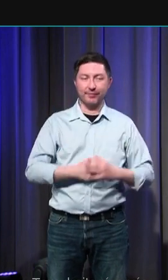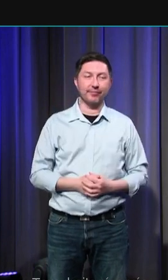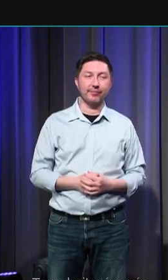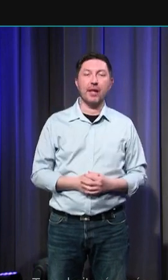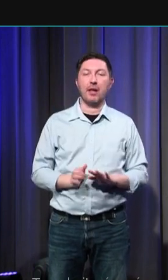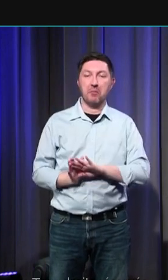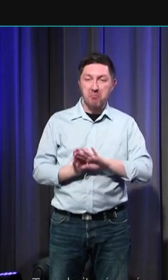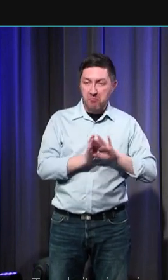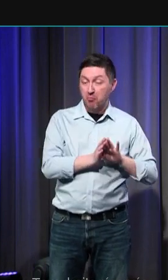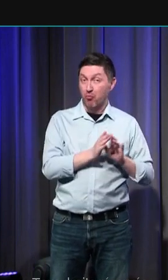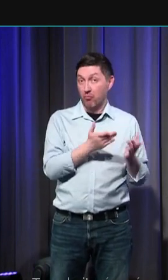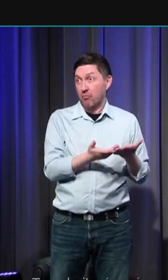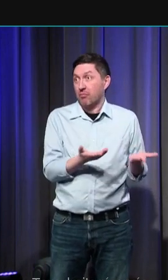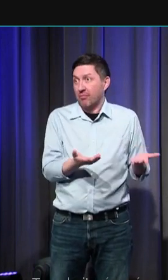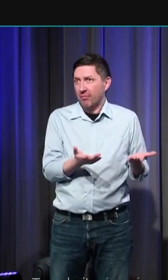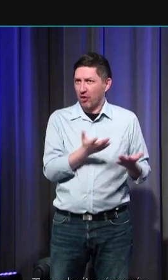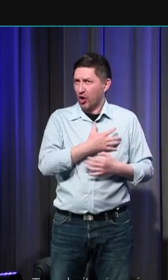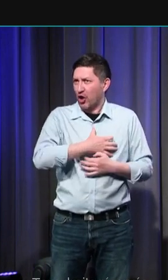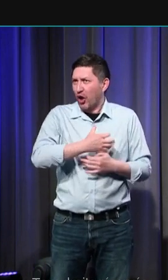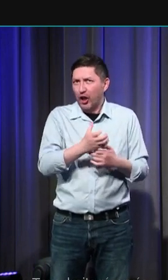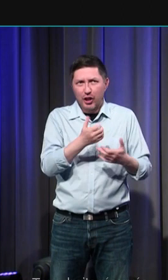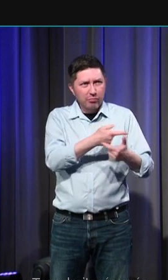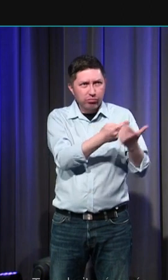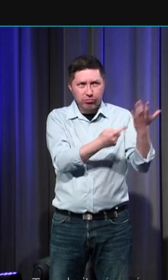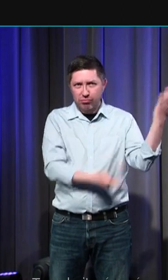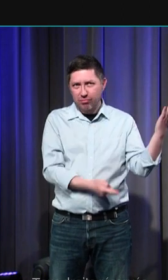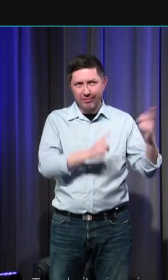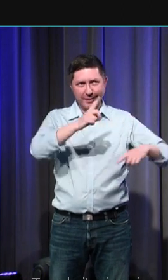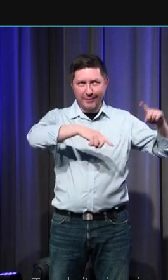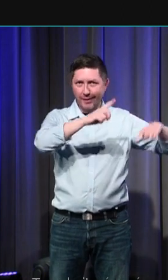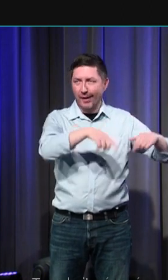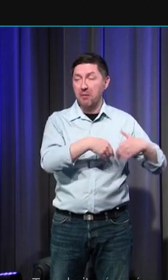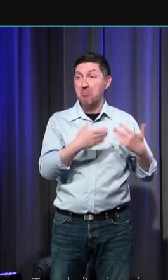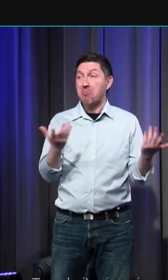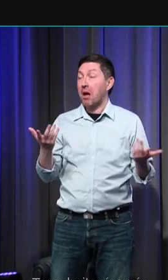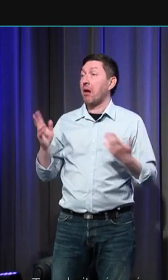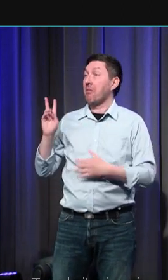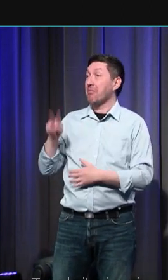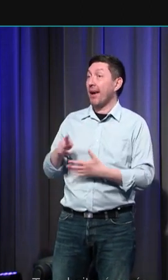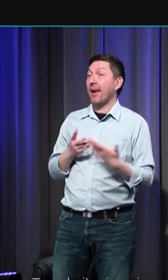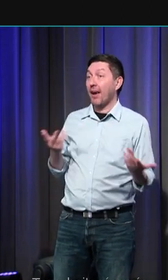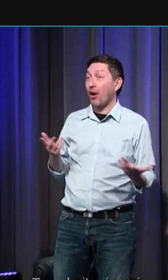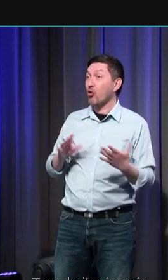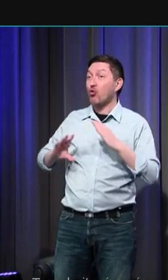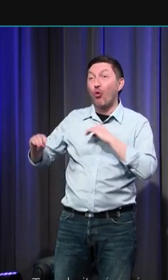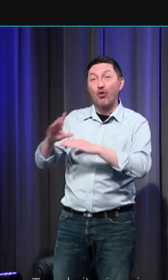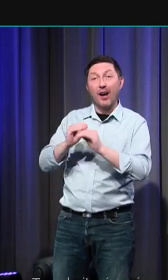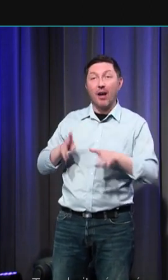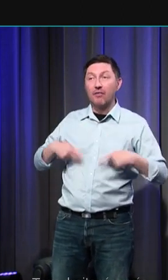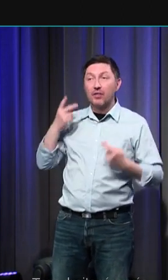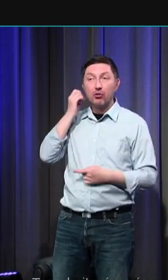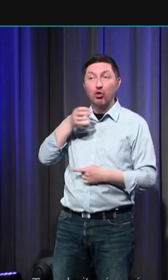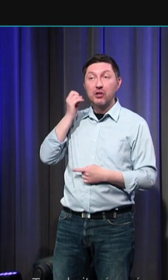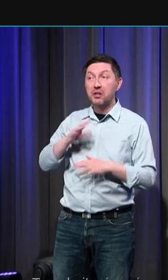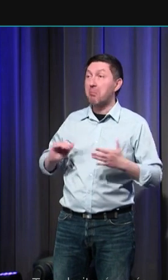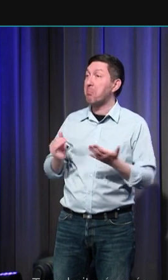théories qui sont, vous le voyez, très riches et diverses, qu'en est-il des pratiques émotionnelles elles-mêmes